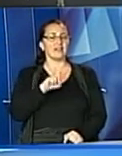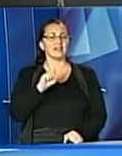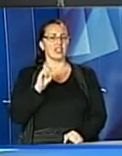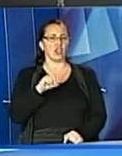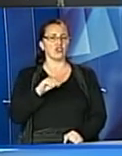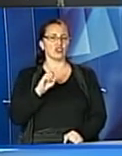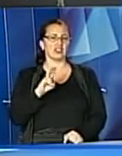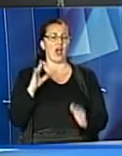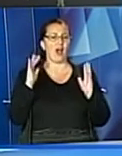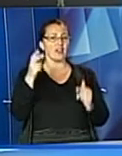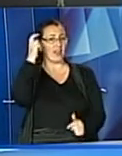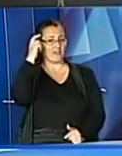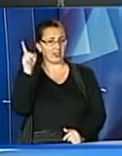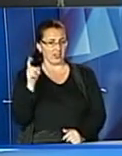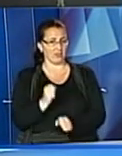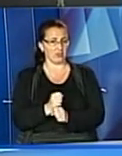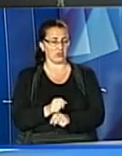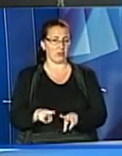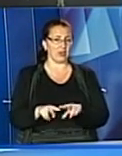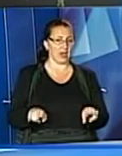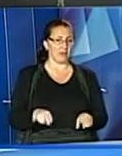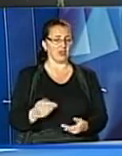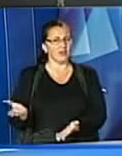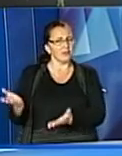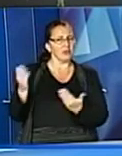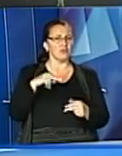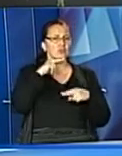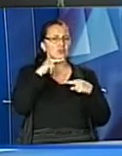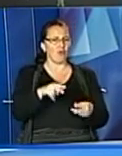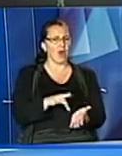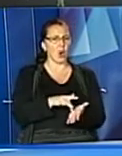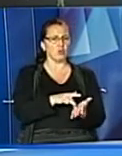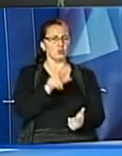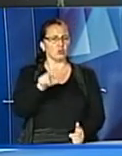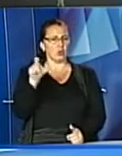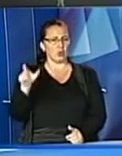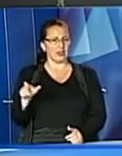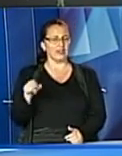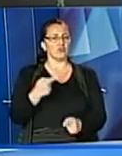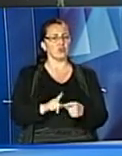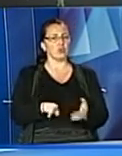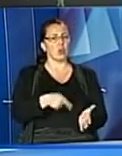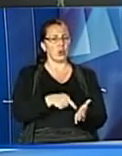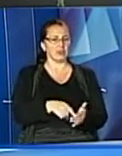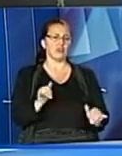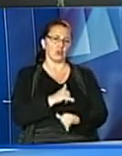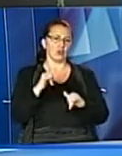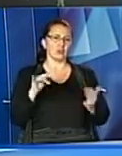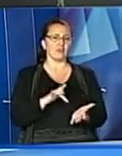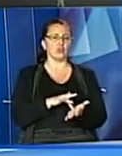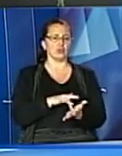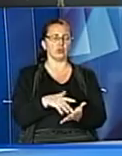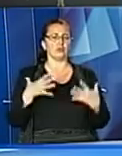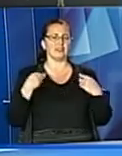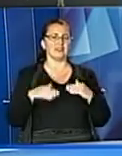можливість – привернути увагу туристів до курортного містечка. А значить, розвивати локальний туризм на Львівщині. Більше